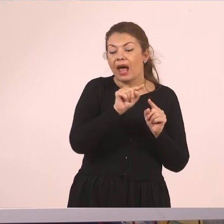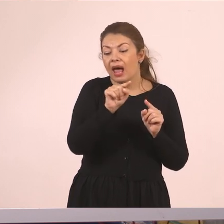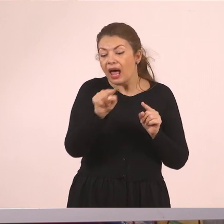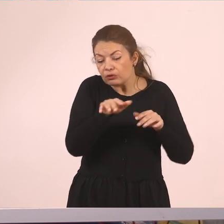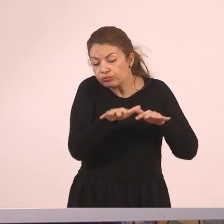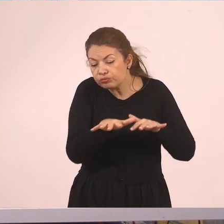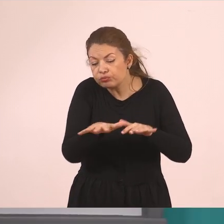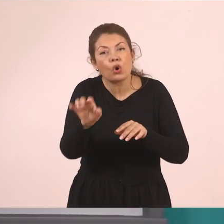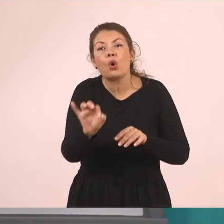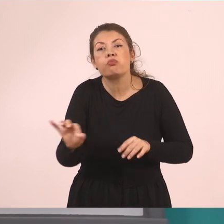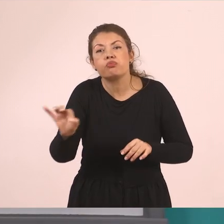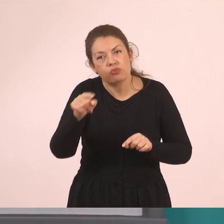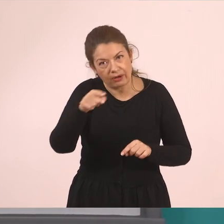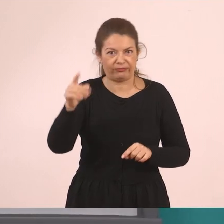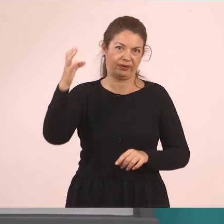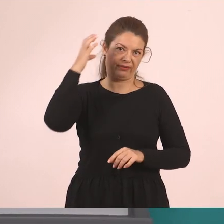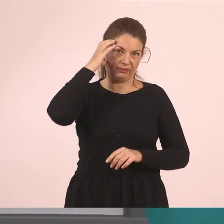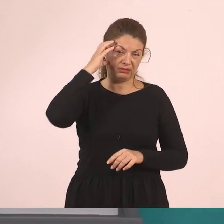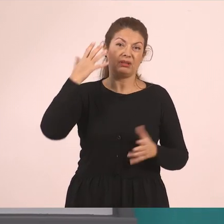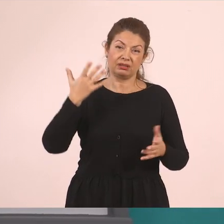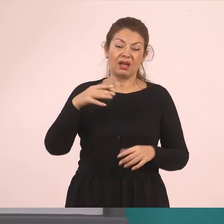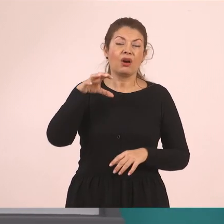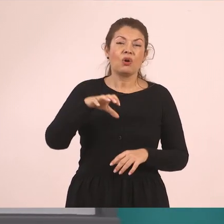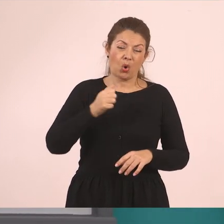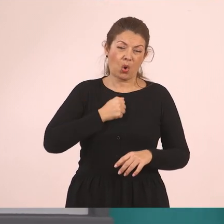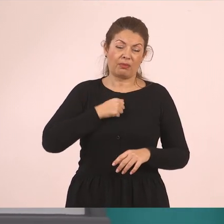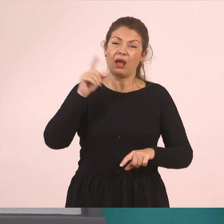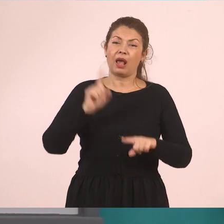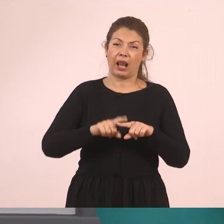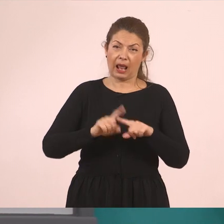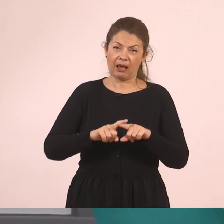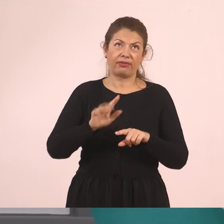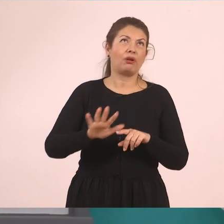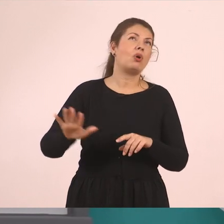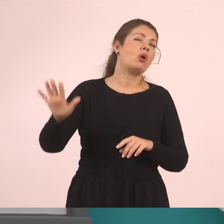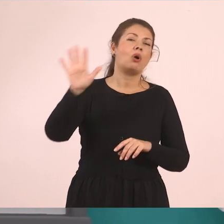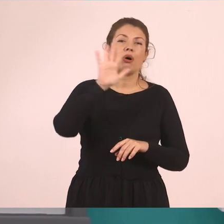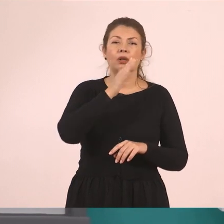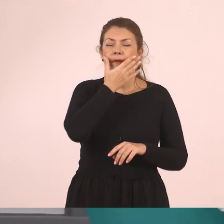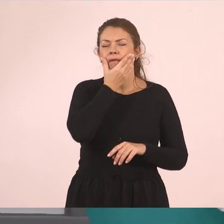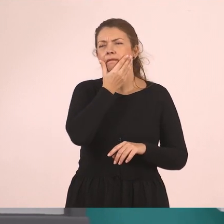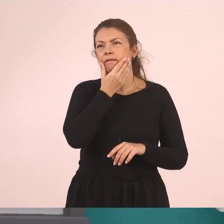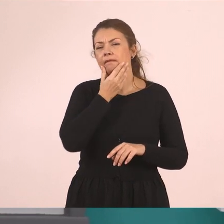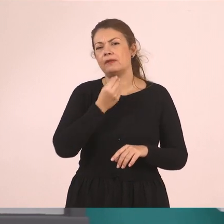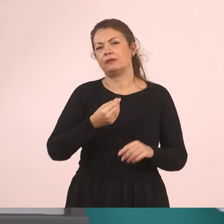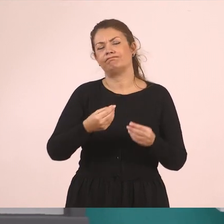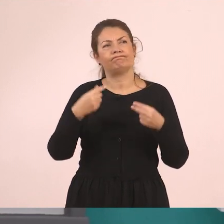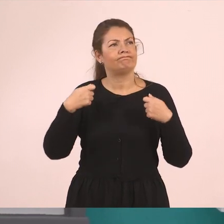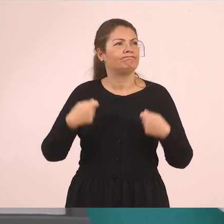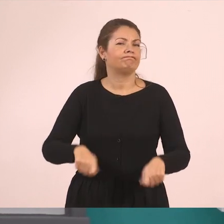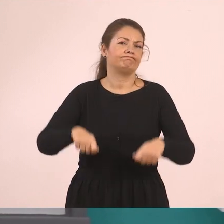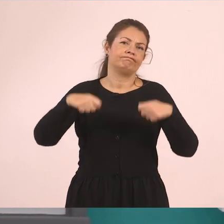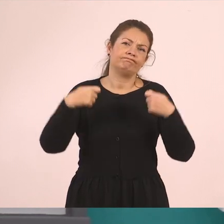Και ας μας μείνει ότι πραγματικά η χώρα μας έχει να επιδείξει τόσο μεγάλη και